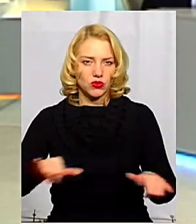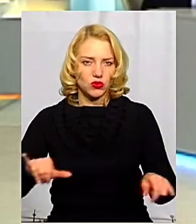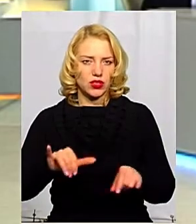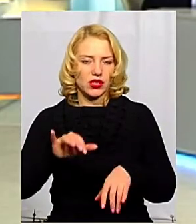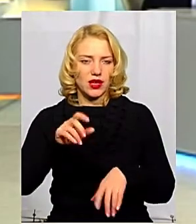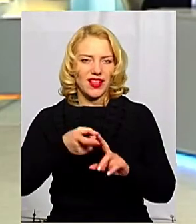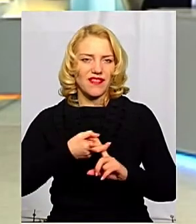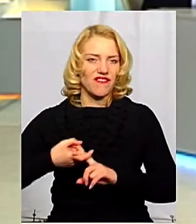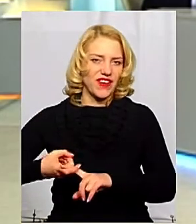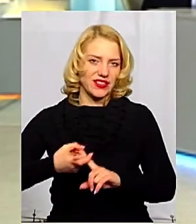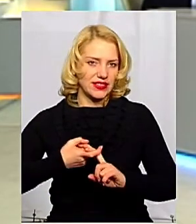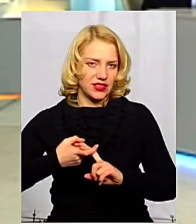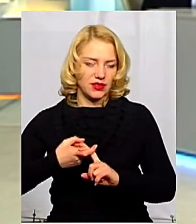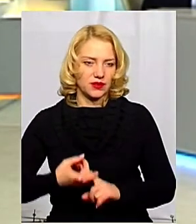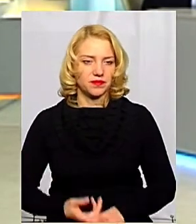інфекції?